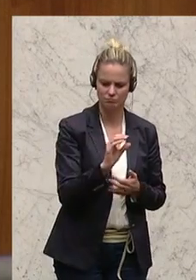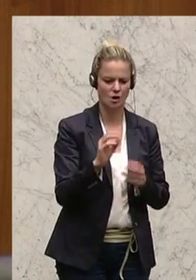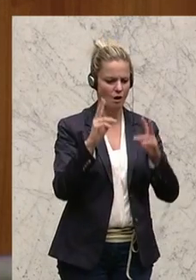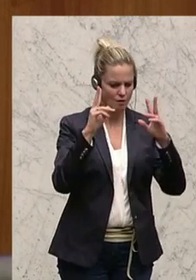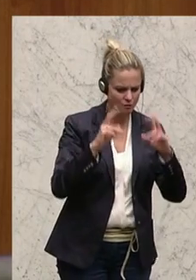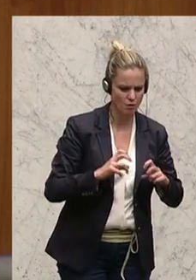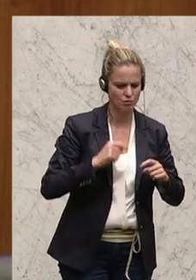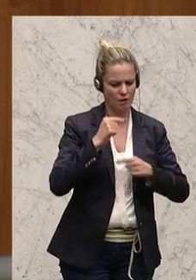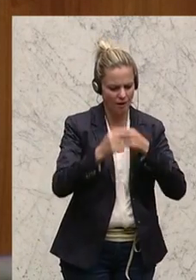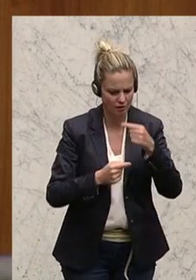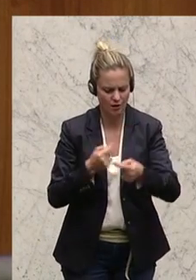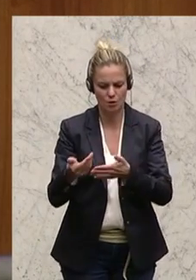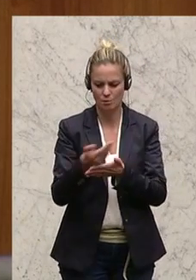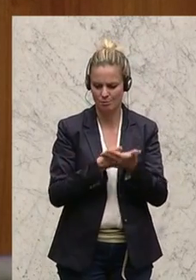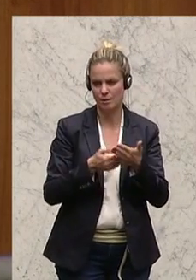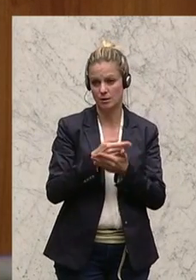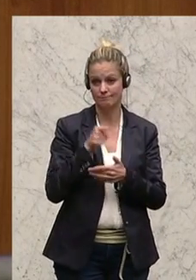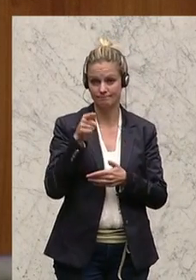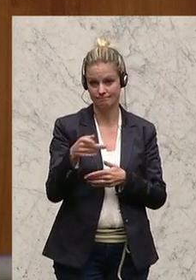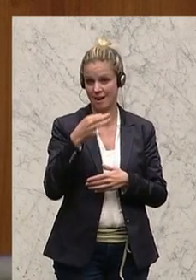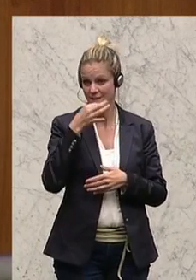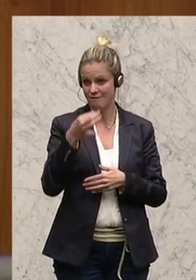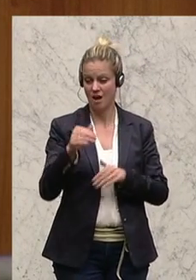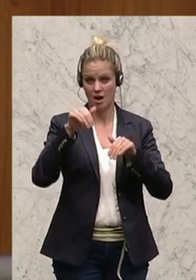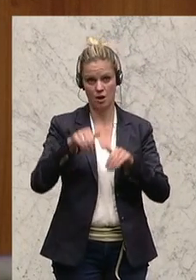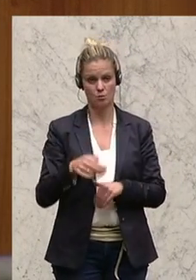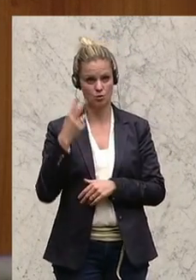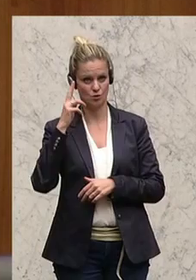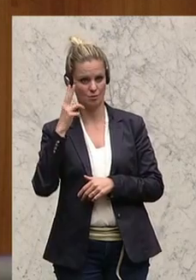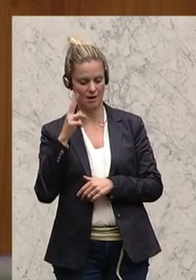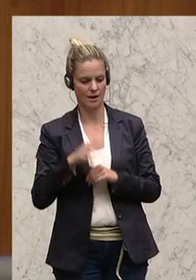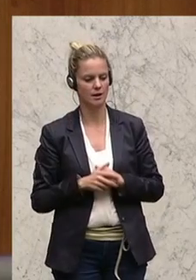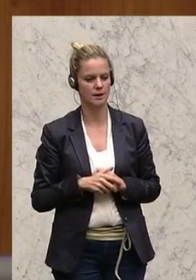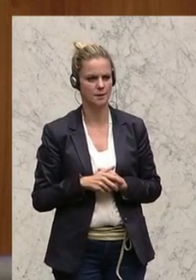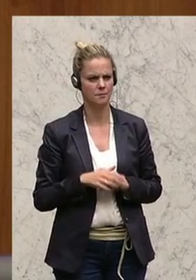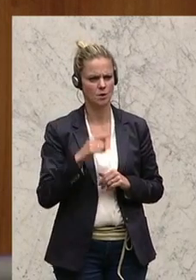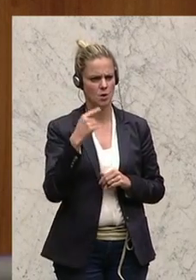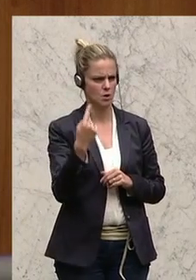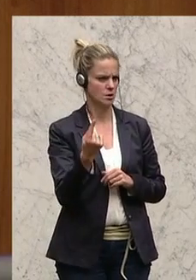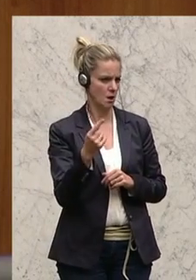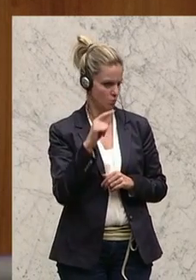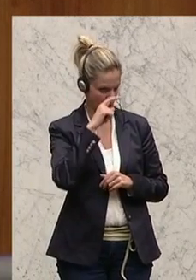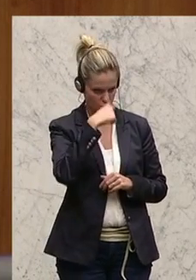investieren? Diese Frage müssen Sie sich stellen. Und wenn Sie noch hochrechnen, Sie sind ja ein gewiefter